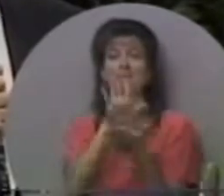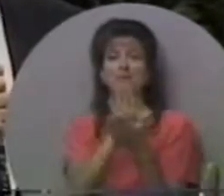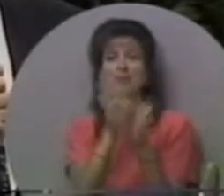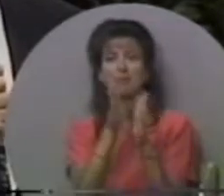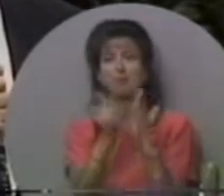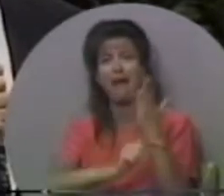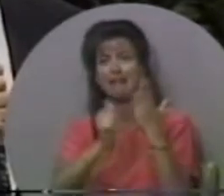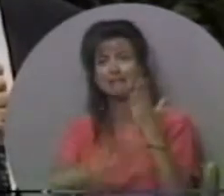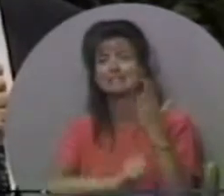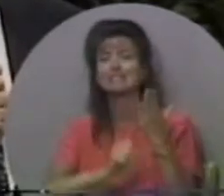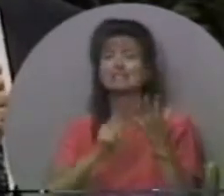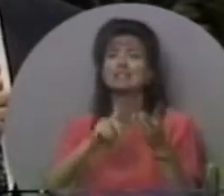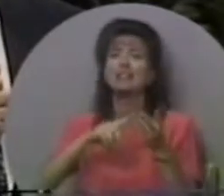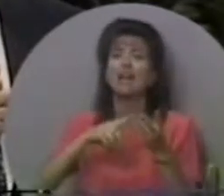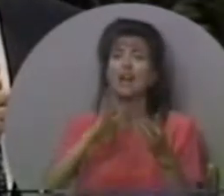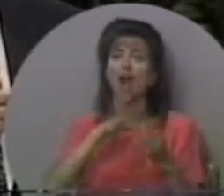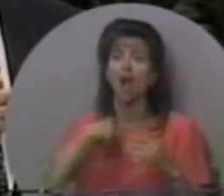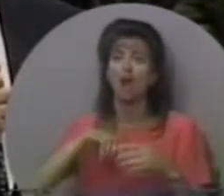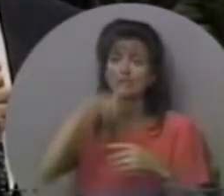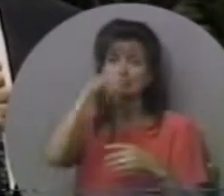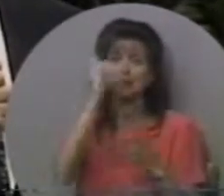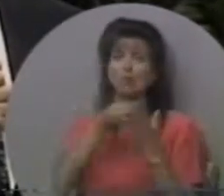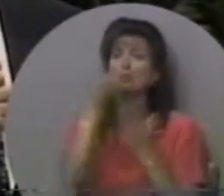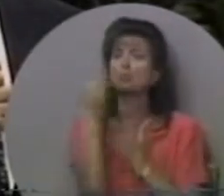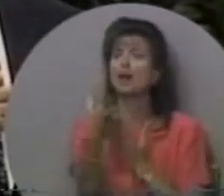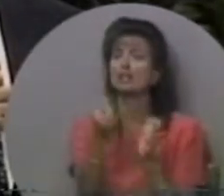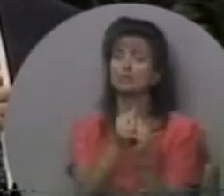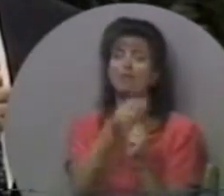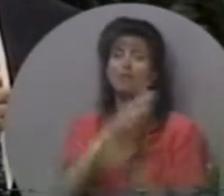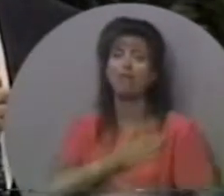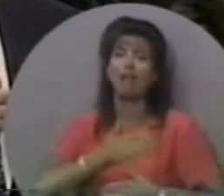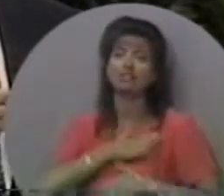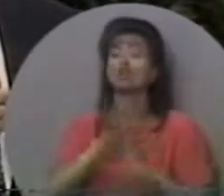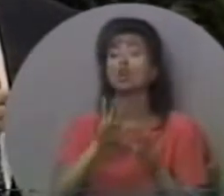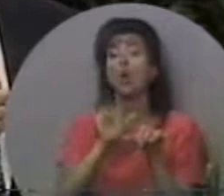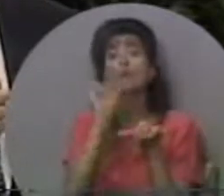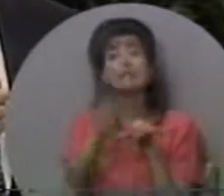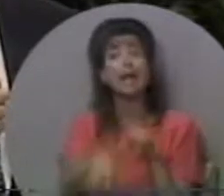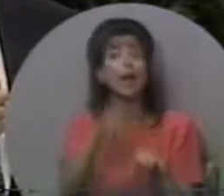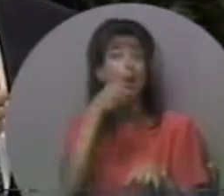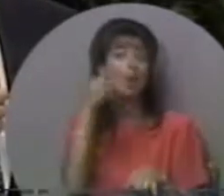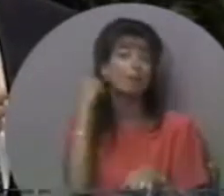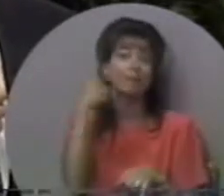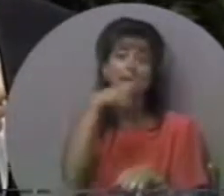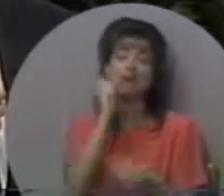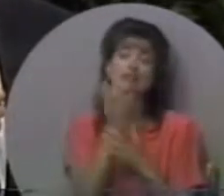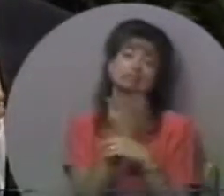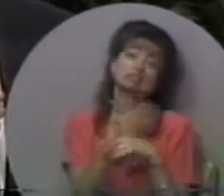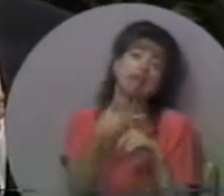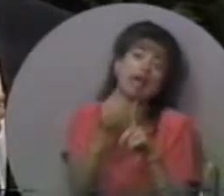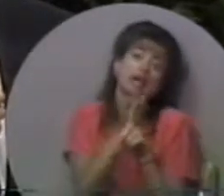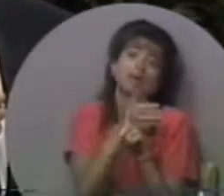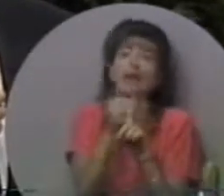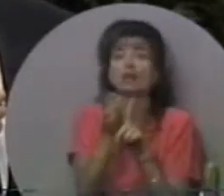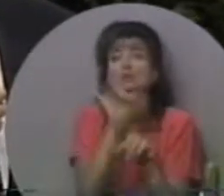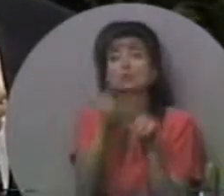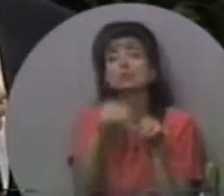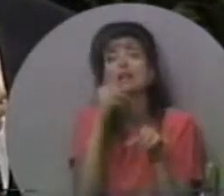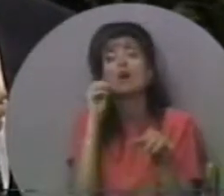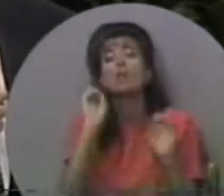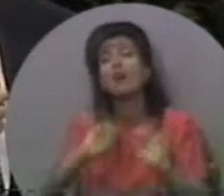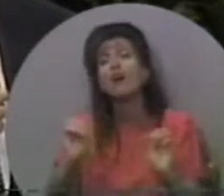в пожадливостях, і дивитись порнографії, проводити наші ліди, наші літній час